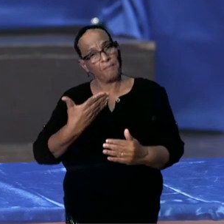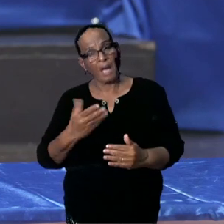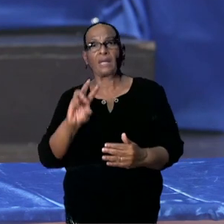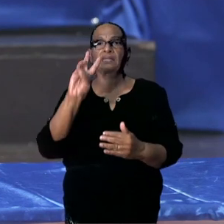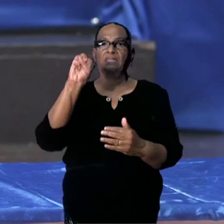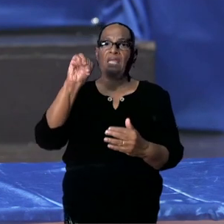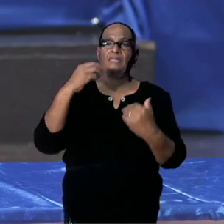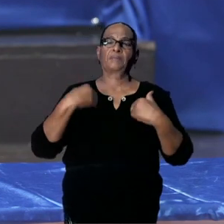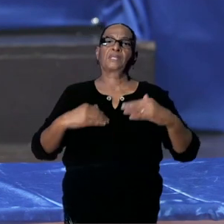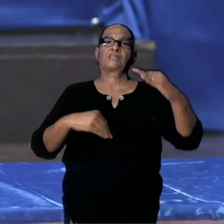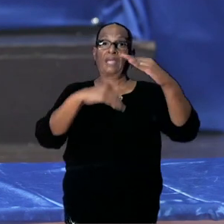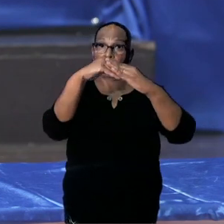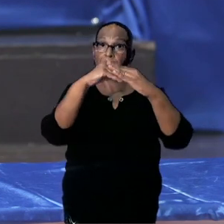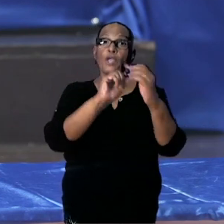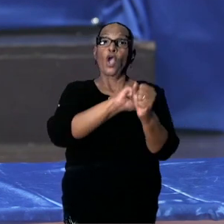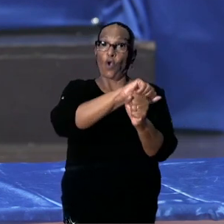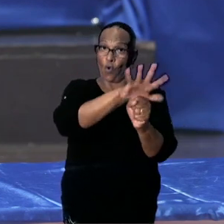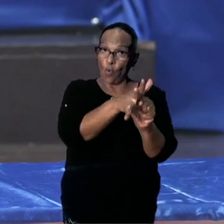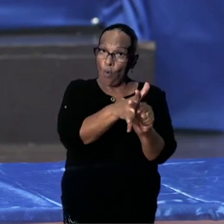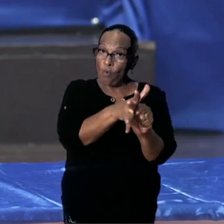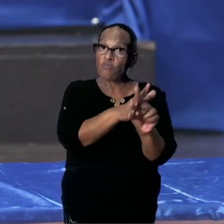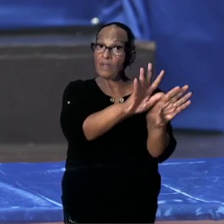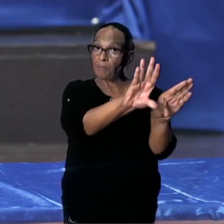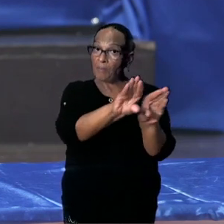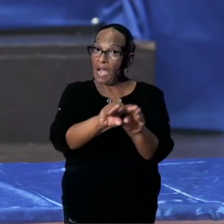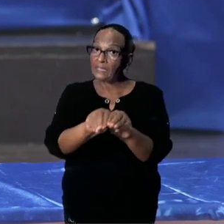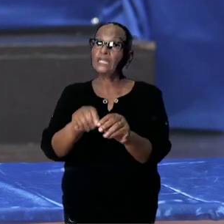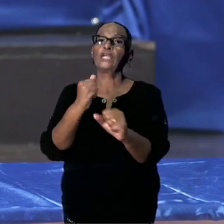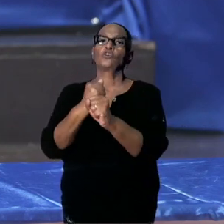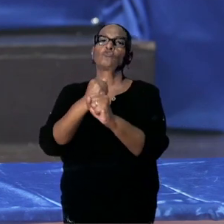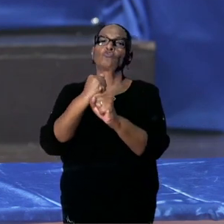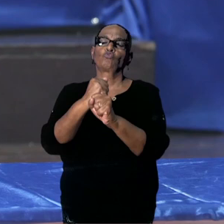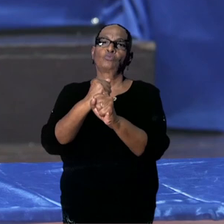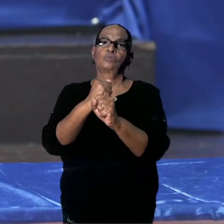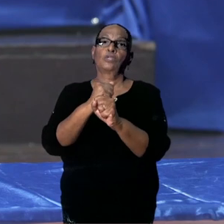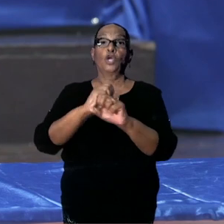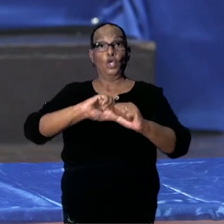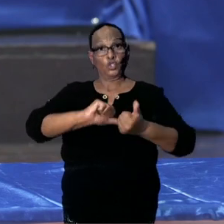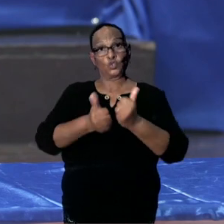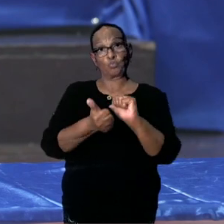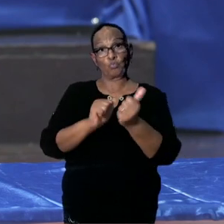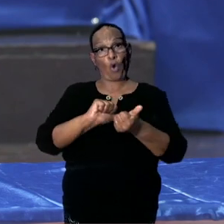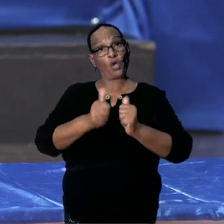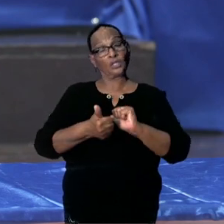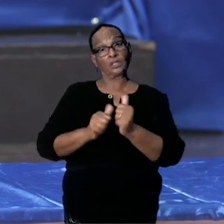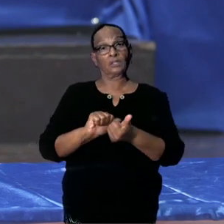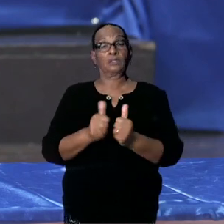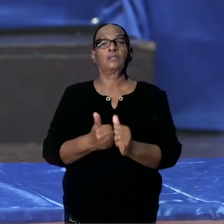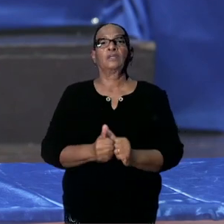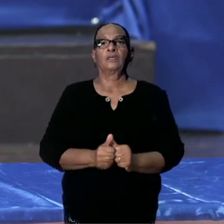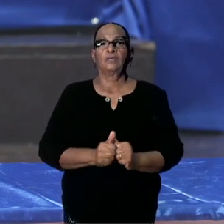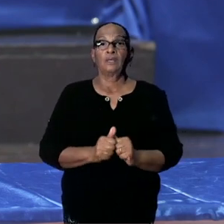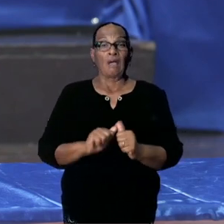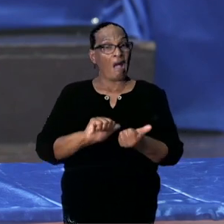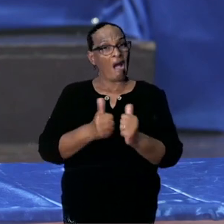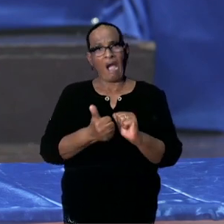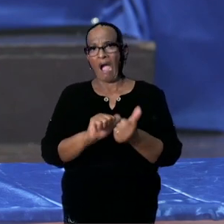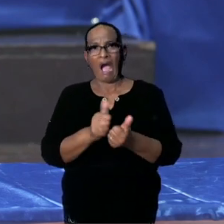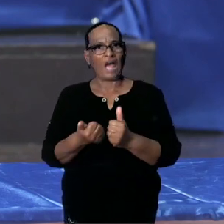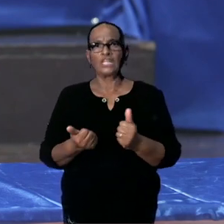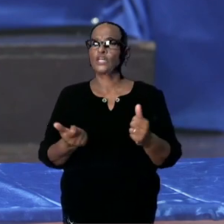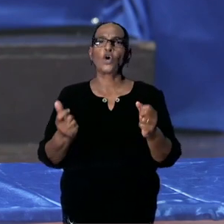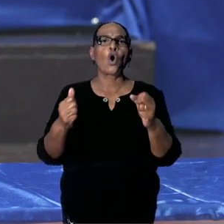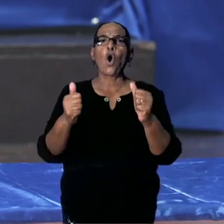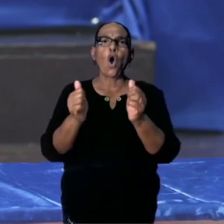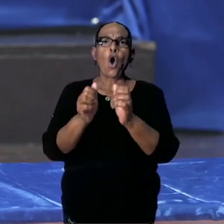de COVID-19 maatregelen. Maatregel 4, als het gaat om sport, alle non-contact